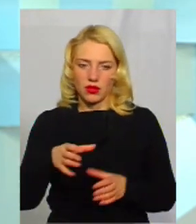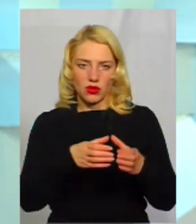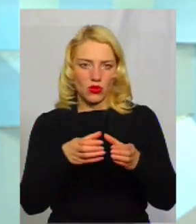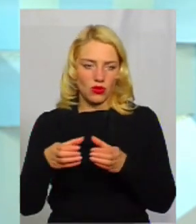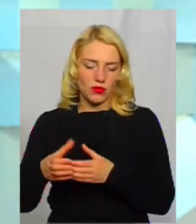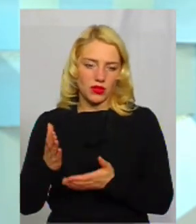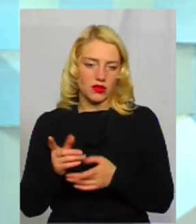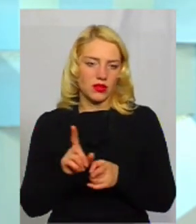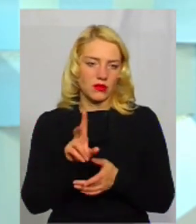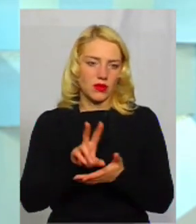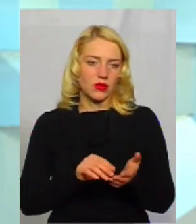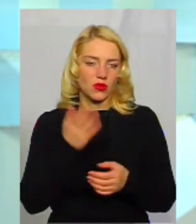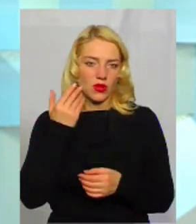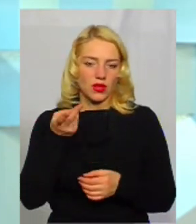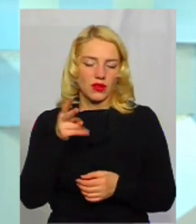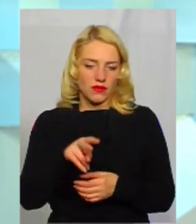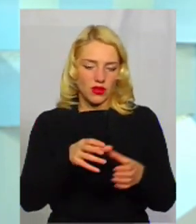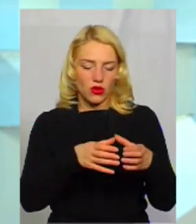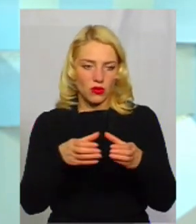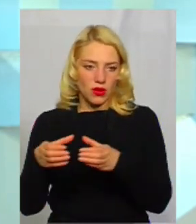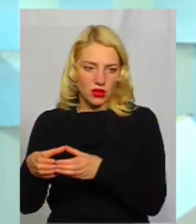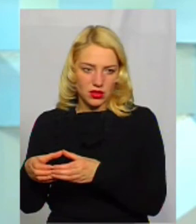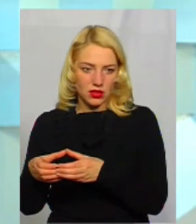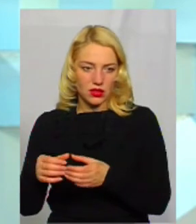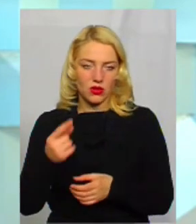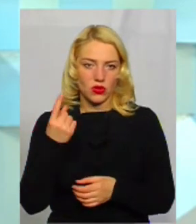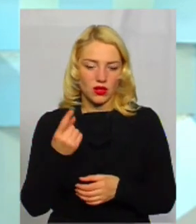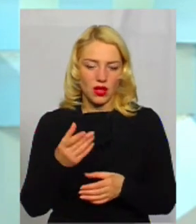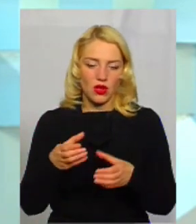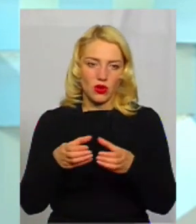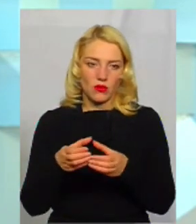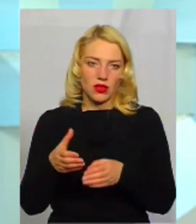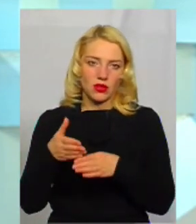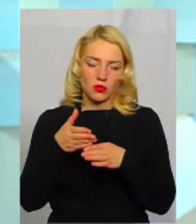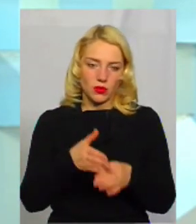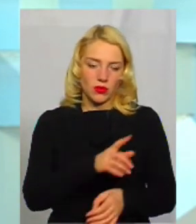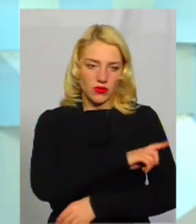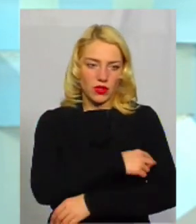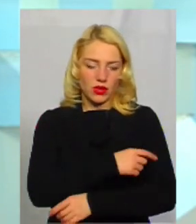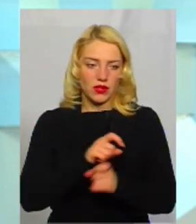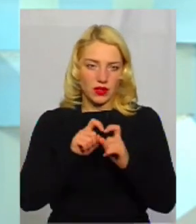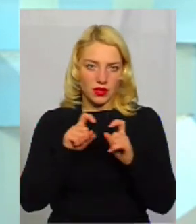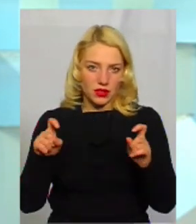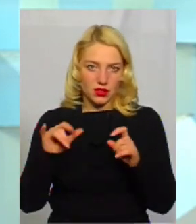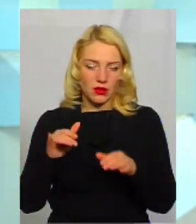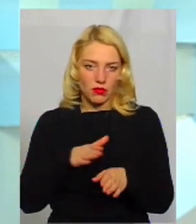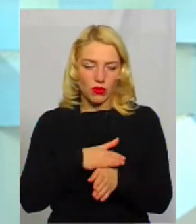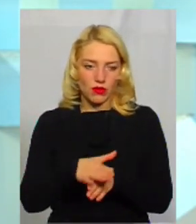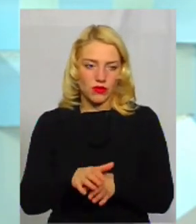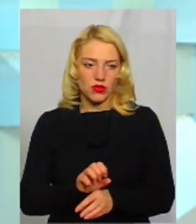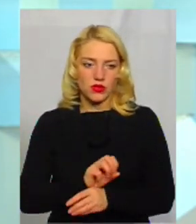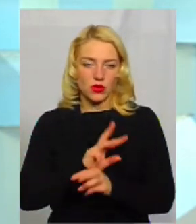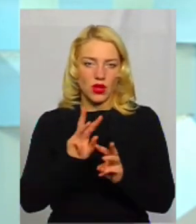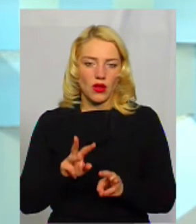приклад, коли є навіть дві громади, що одна громада допомагає лікарні, і пенсію